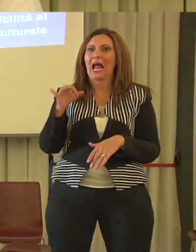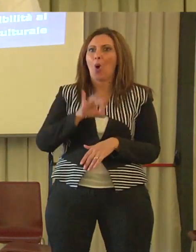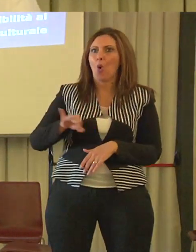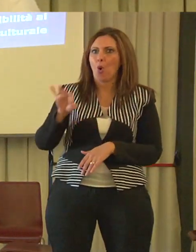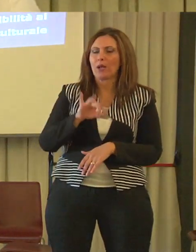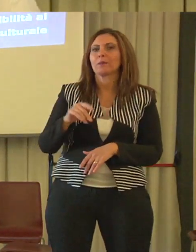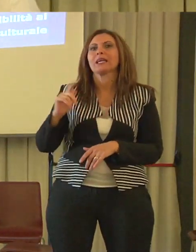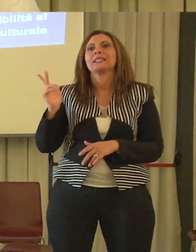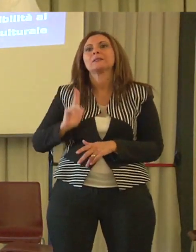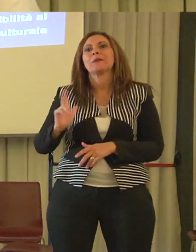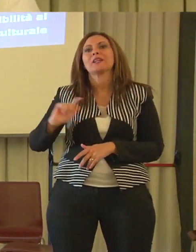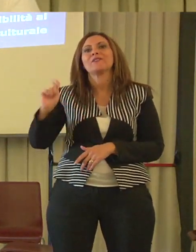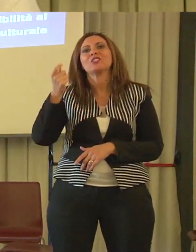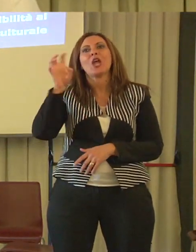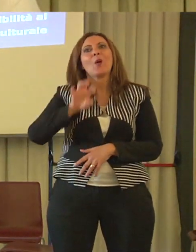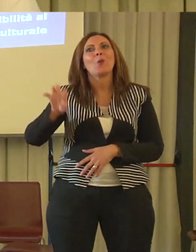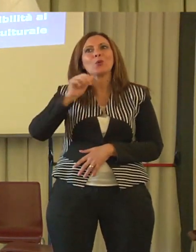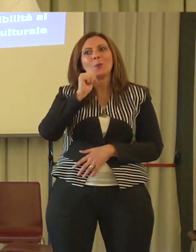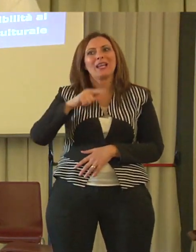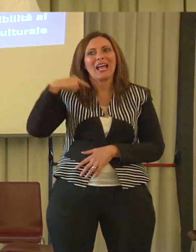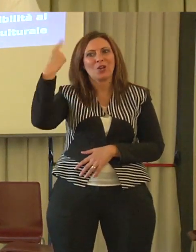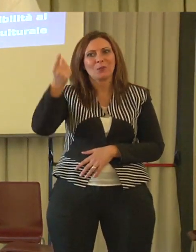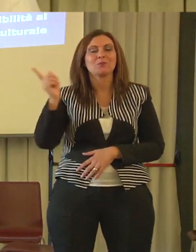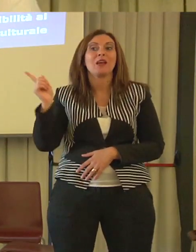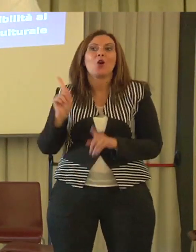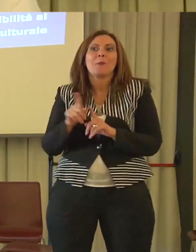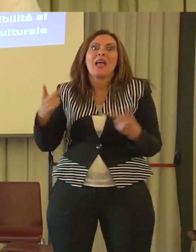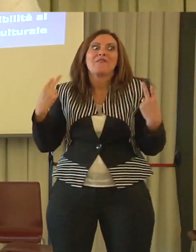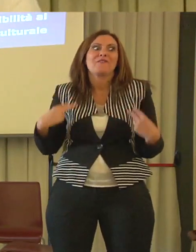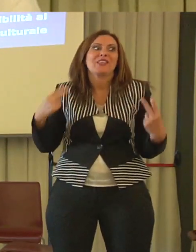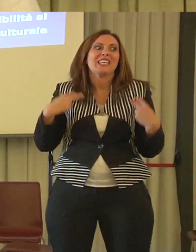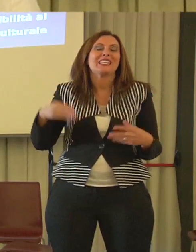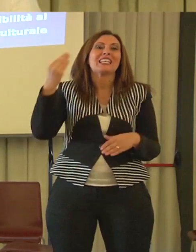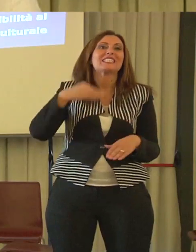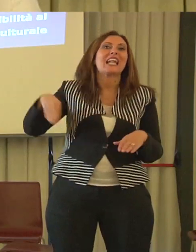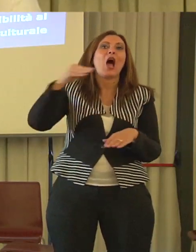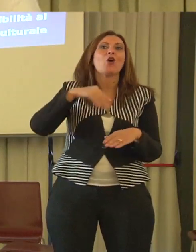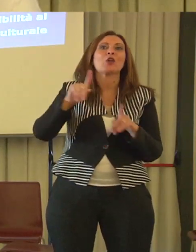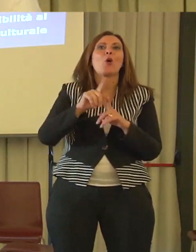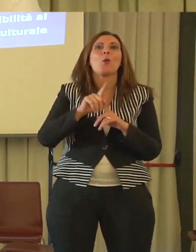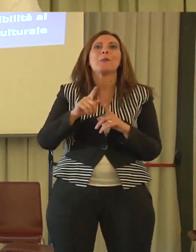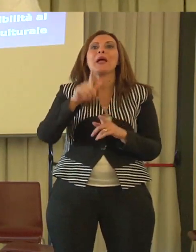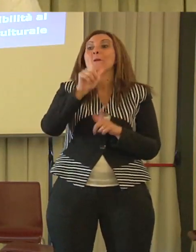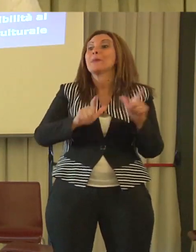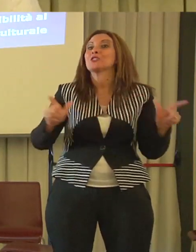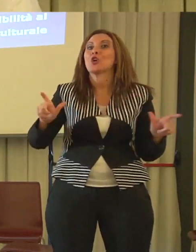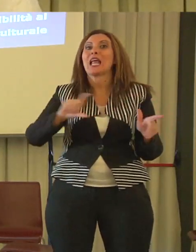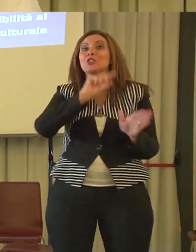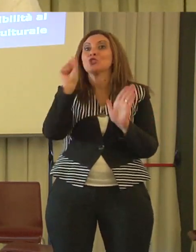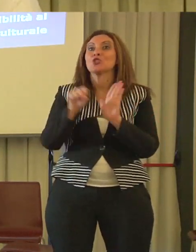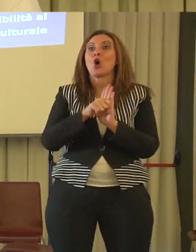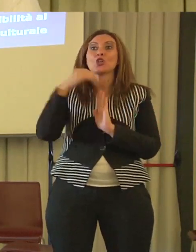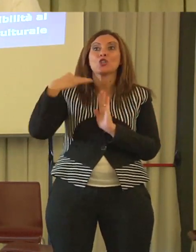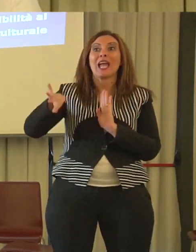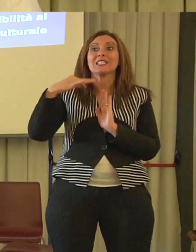è questa vita straordinaria, quindi non più le vite straordinarie nel primo volume dell'altra volta, personaggi storici eccezionali, ma